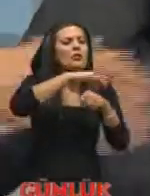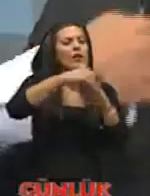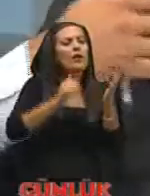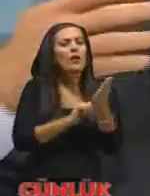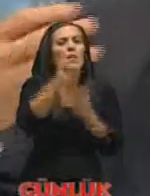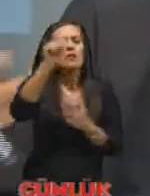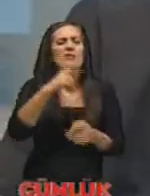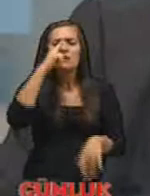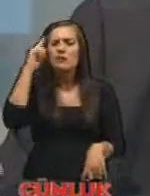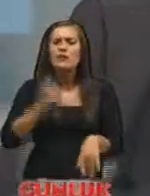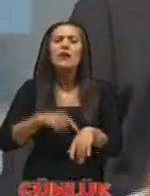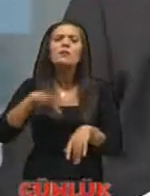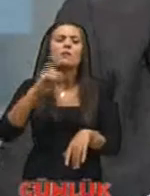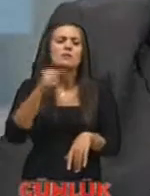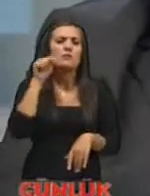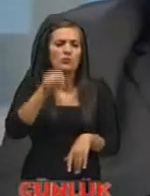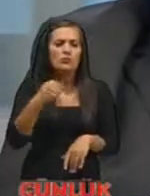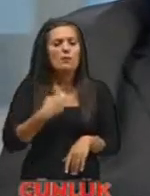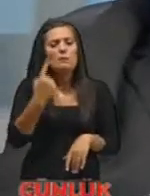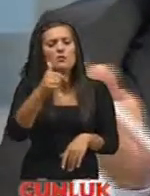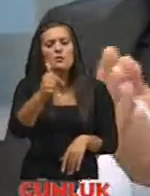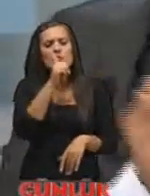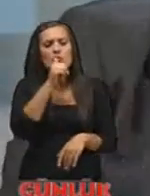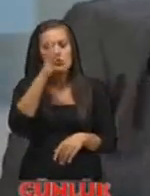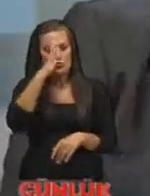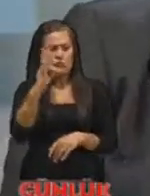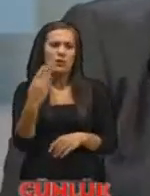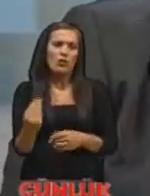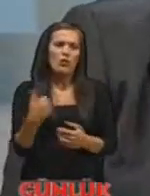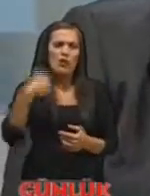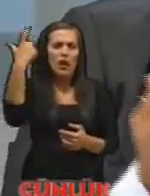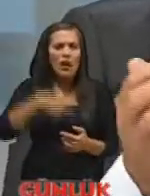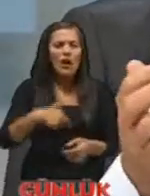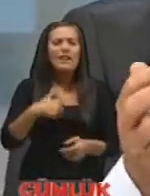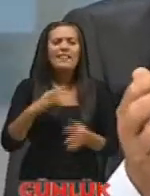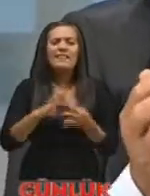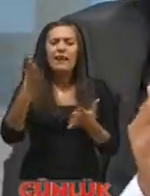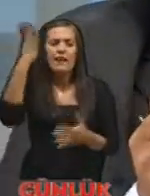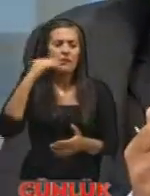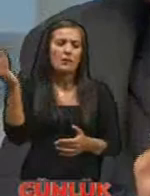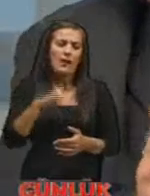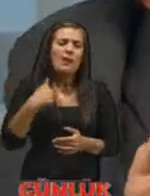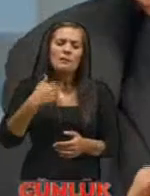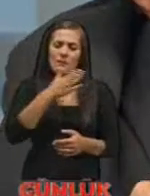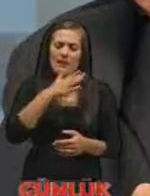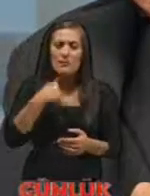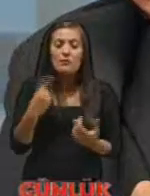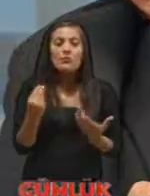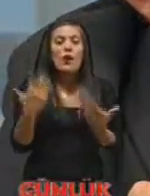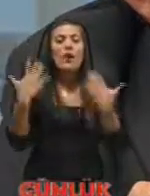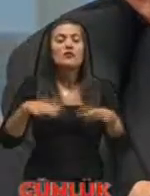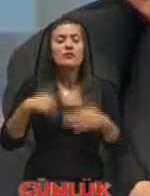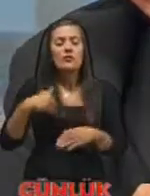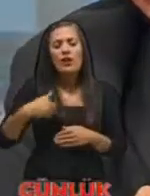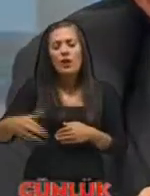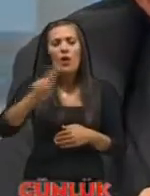inanılmaz bir şey bu ben bir su uzmanı olarak ne anlama gittiğini bilen bir çok heyecanlandırıyor beni çünkü